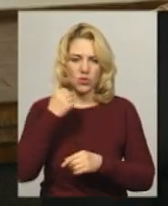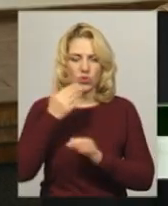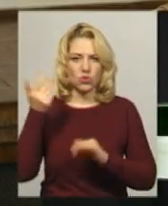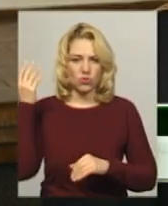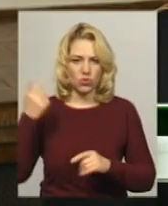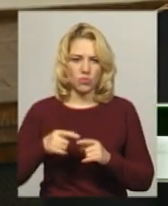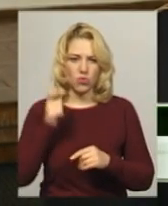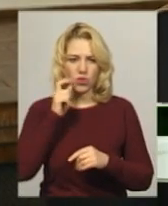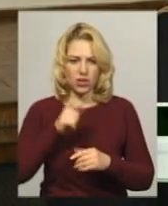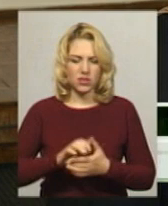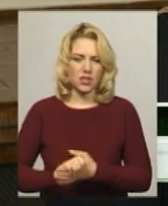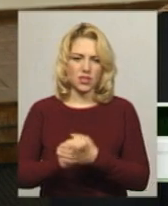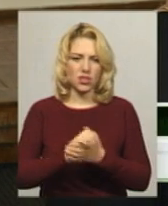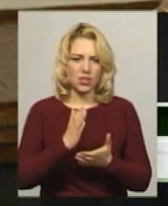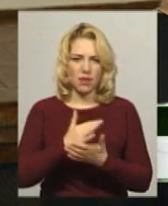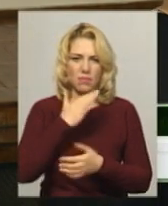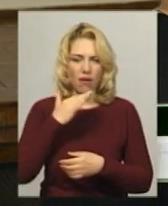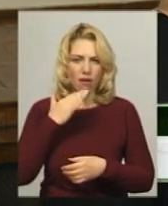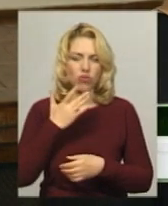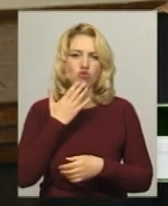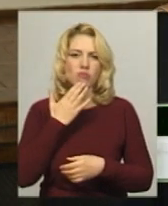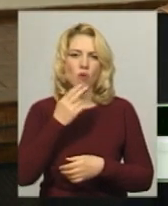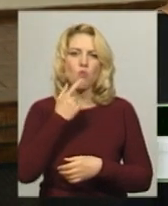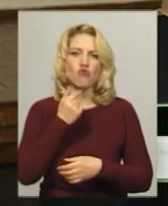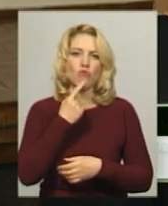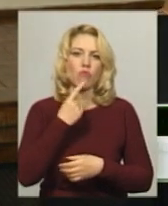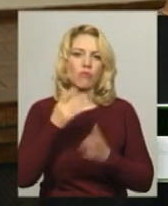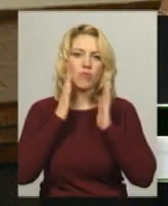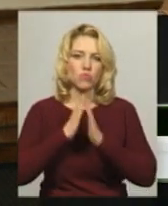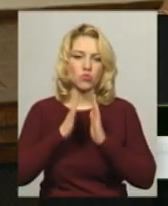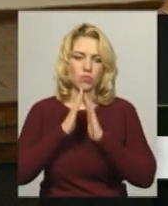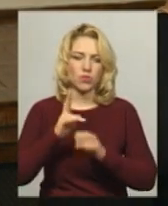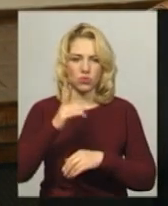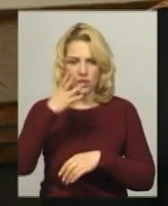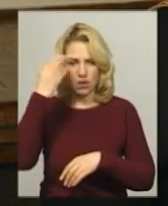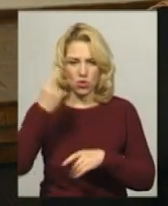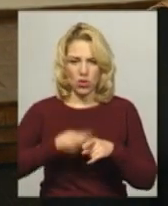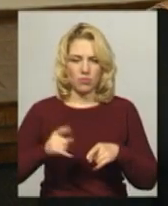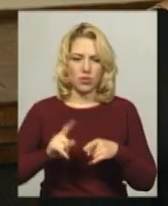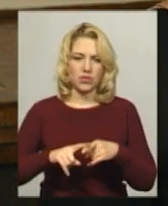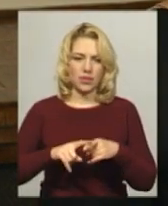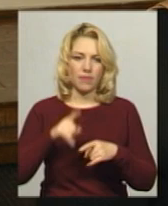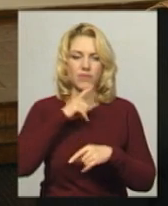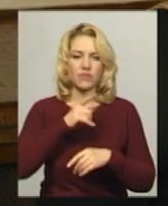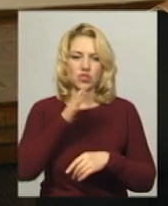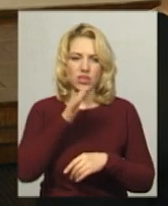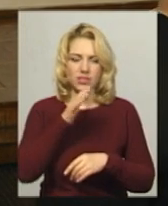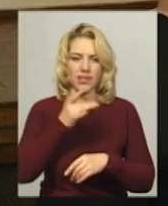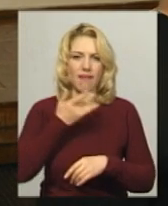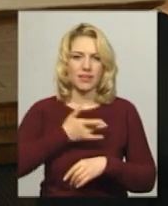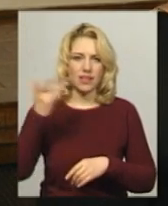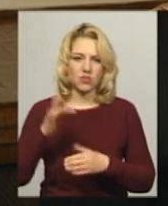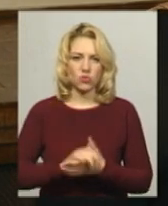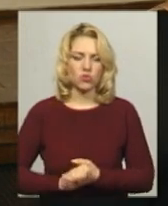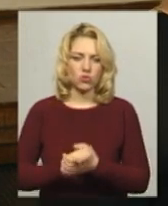середовищі є багато етнічних покровів мусульман, які просто забули про це в час Радянського